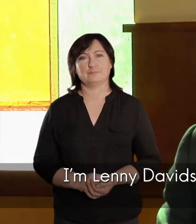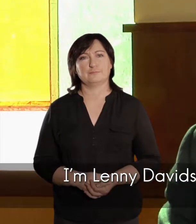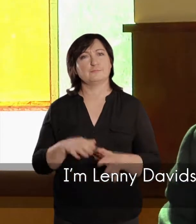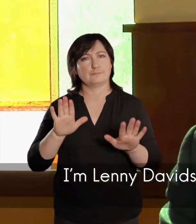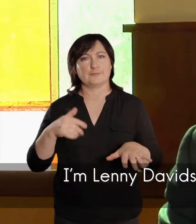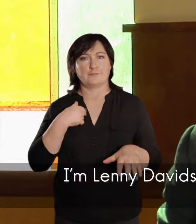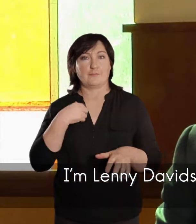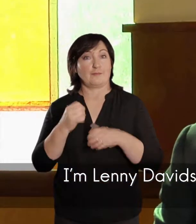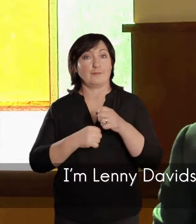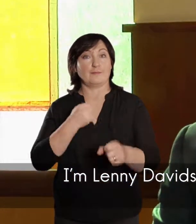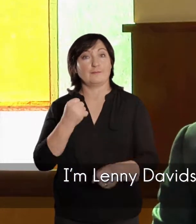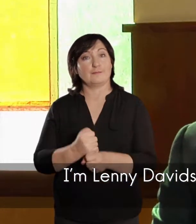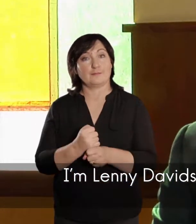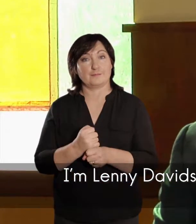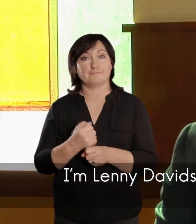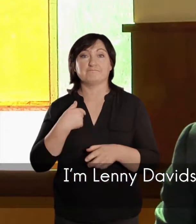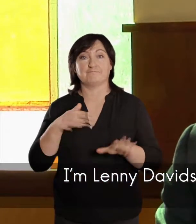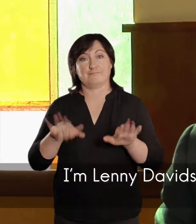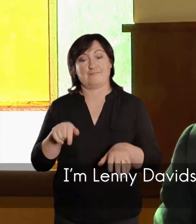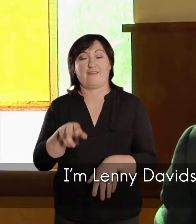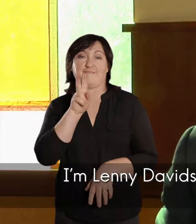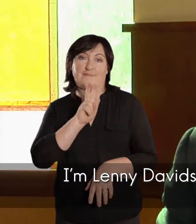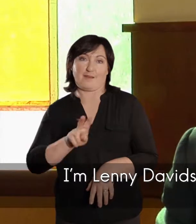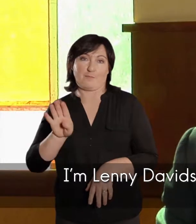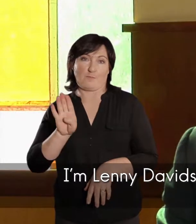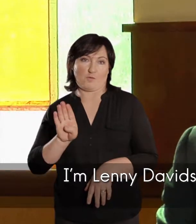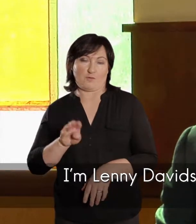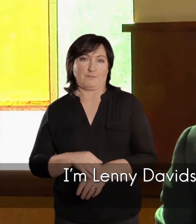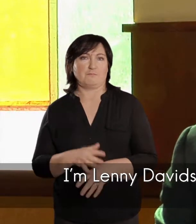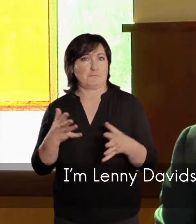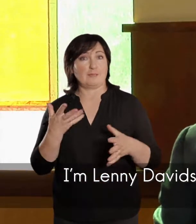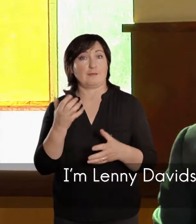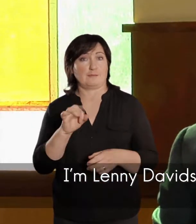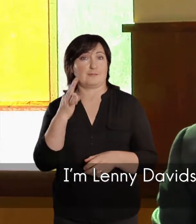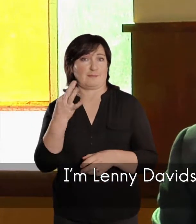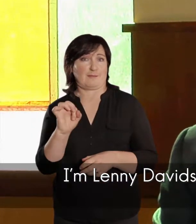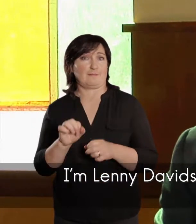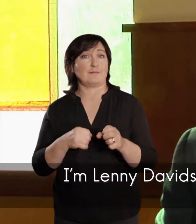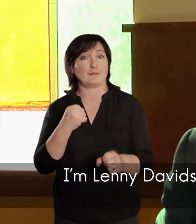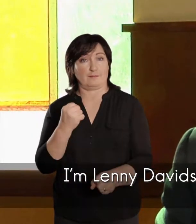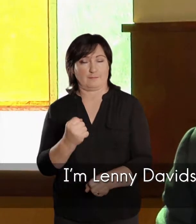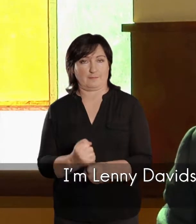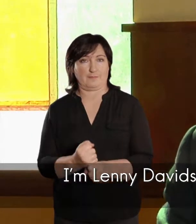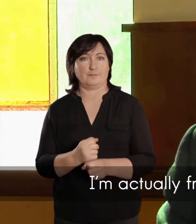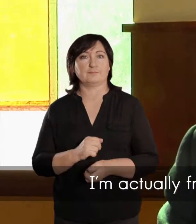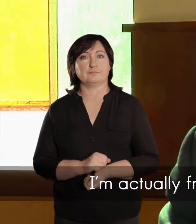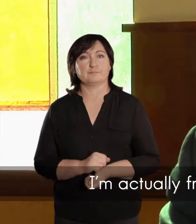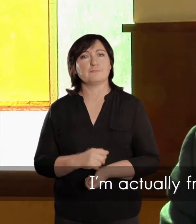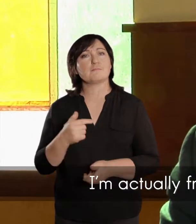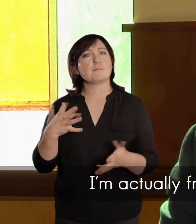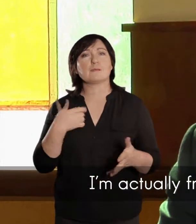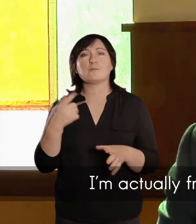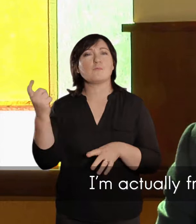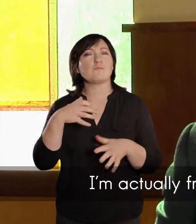baie van my jare, in Vrede mig deurgebring, meer as 30 jaar, ek is